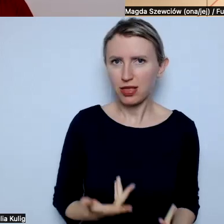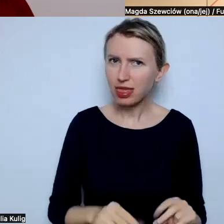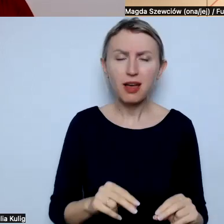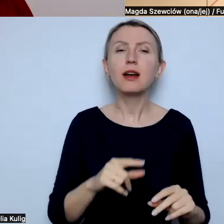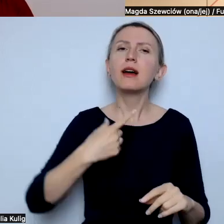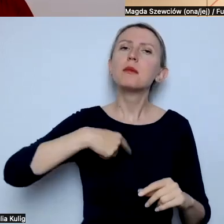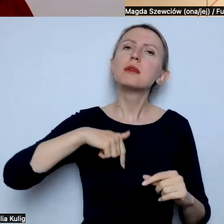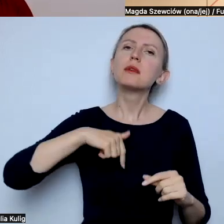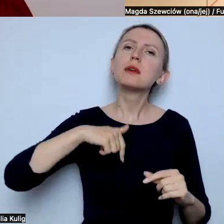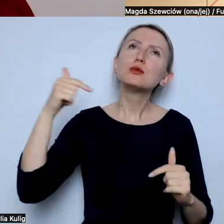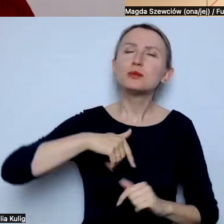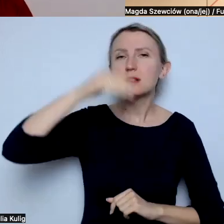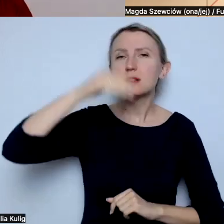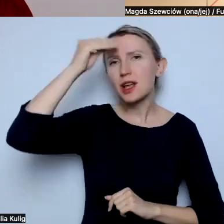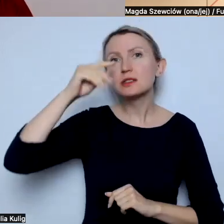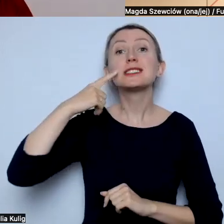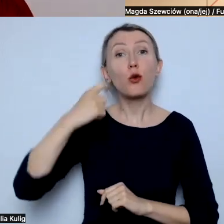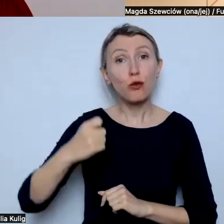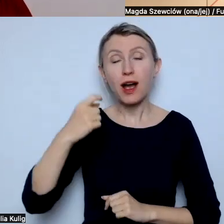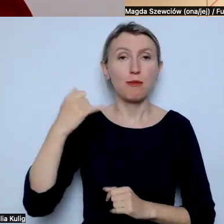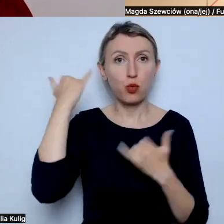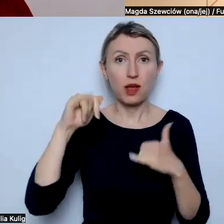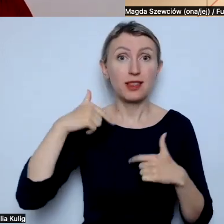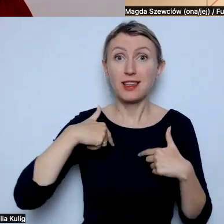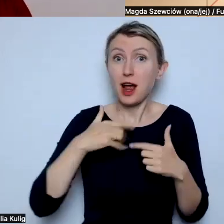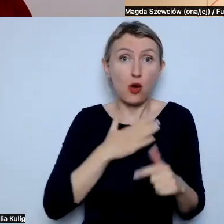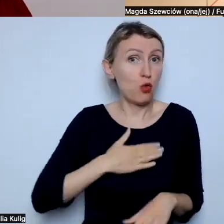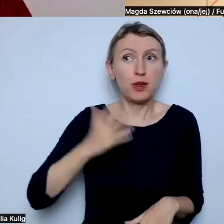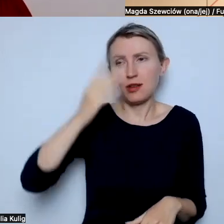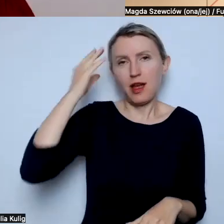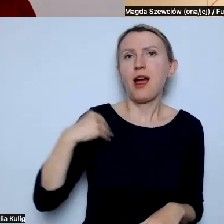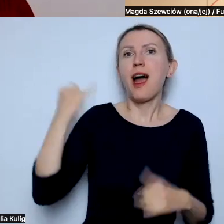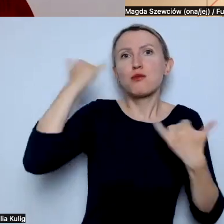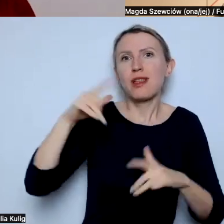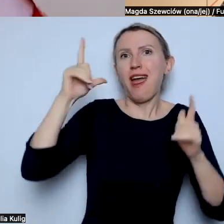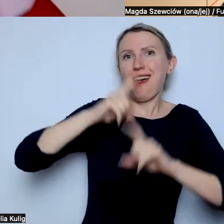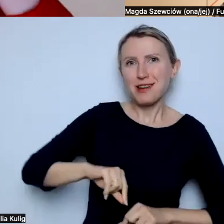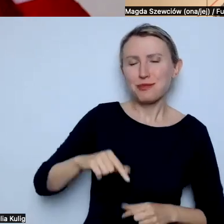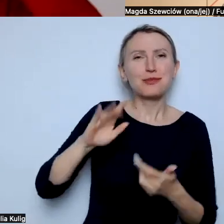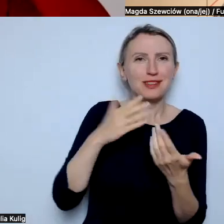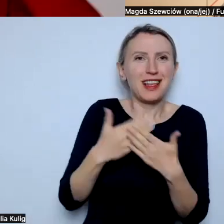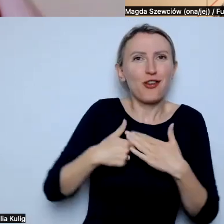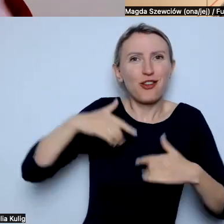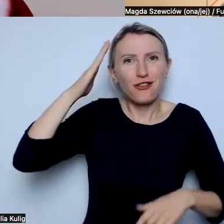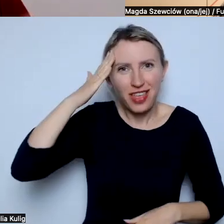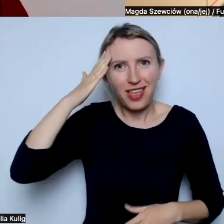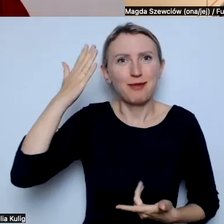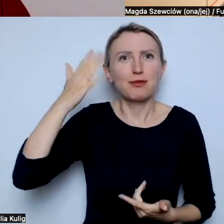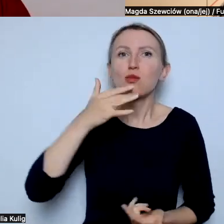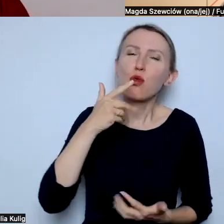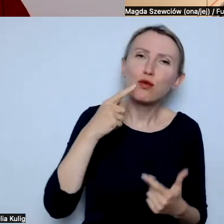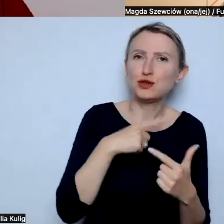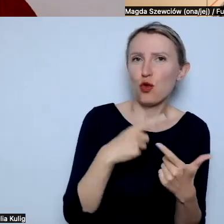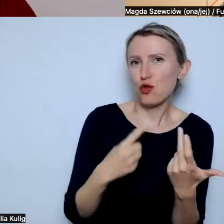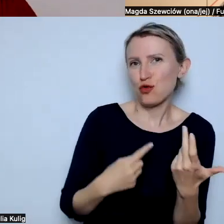zwracać uwagę na błędy. Ale ja bardzo lubię, kiedy ktoś mi mówi, że popełniam błąd. Stąd na przykład wiem, żeby mówić tak, a nie